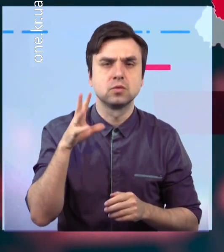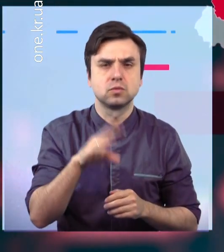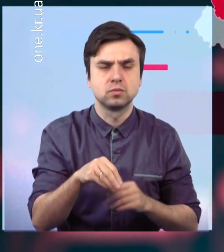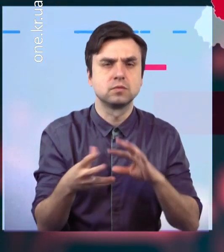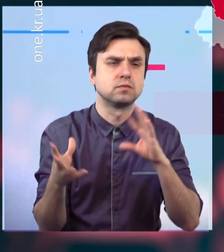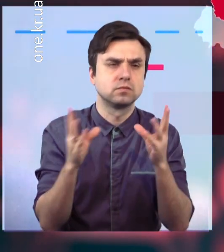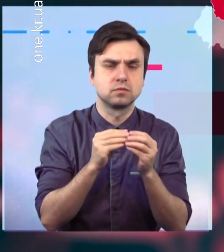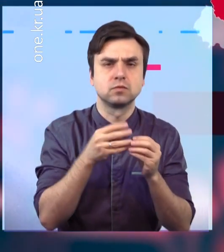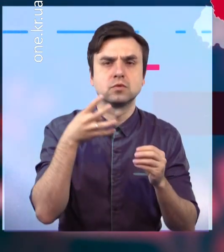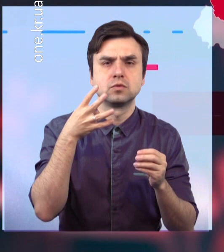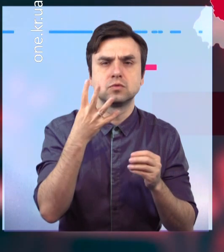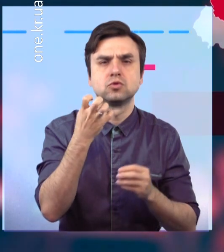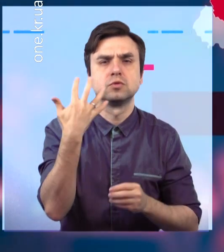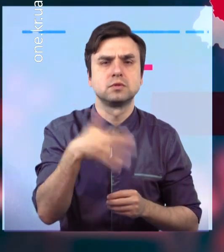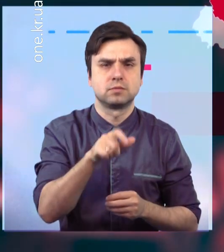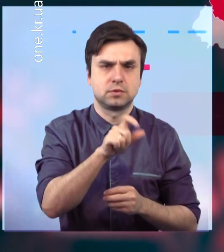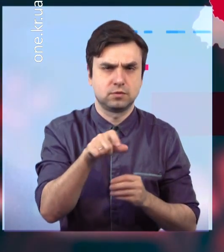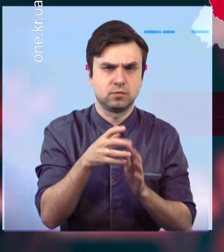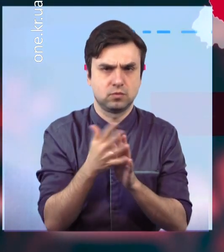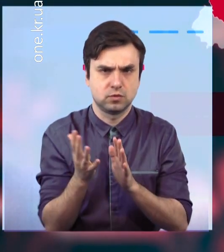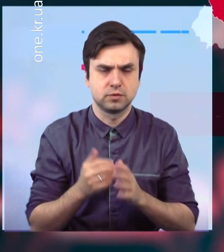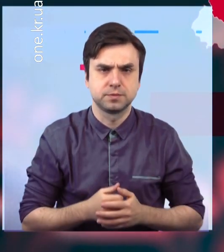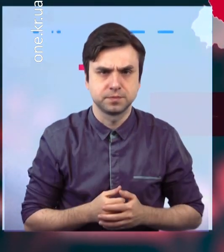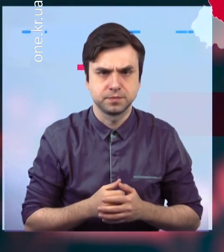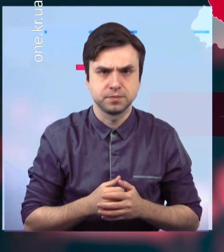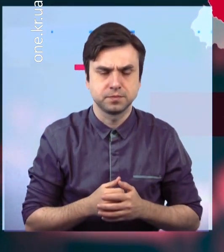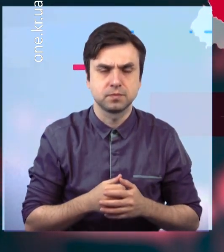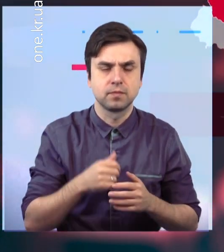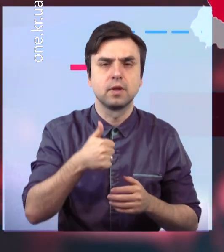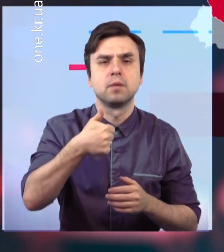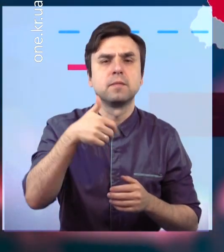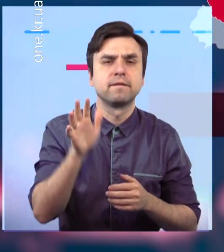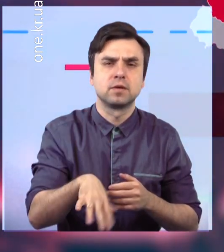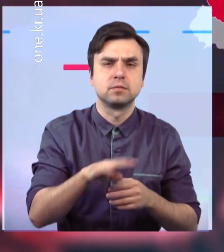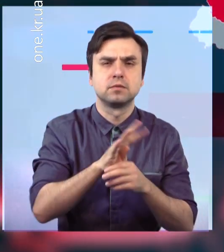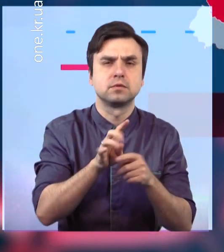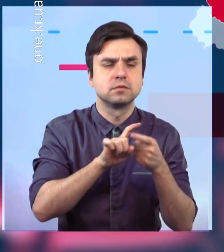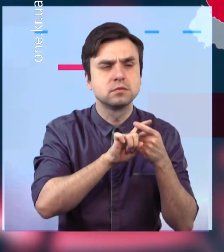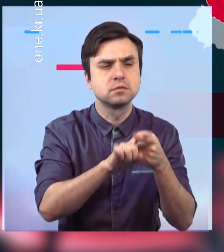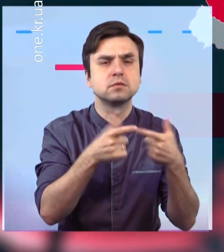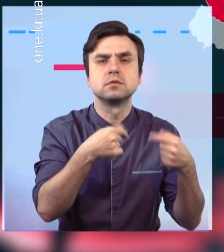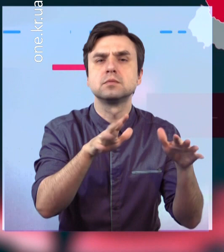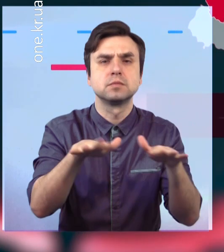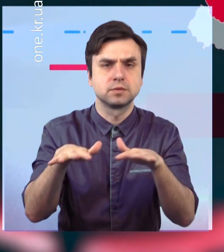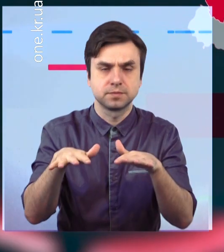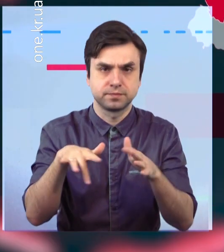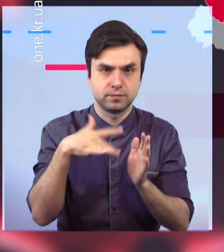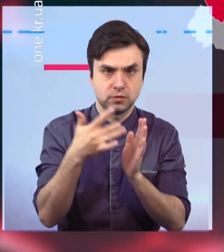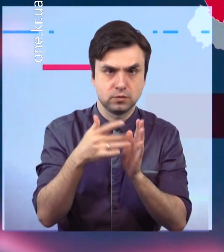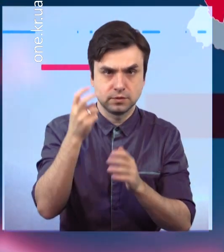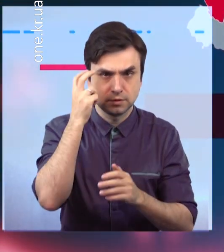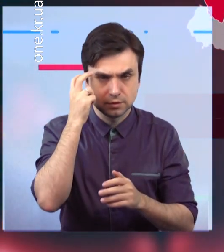,5 сотень людей. Найбільше нових лабораторно підтверджених випадків за останню добу зареєструвало у місті Києві,